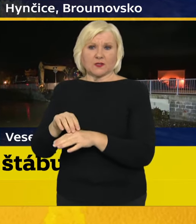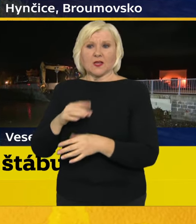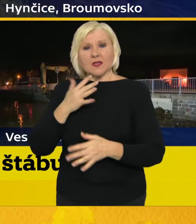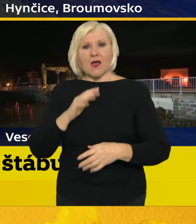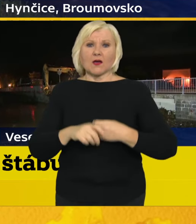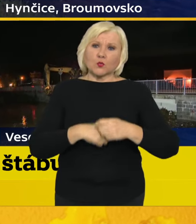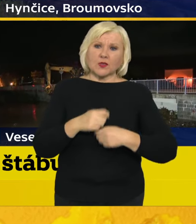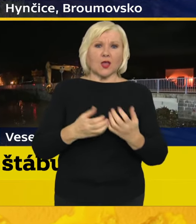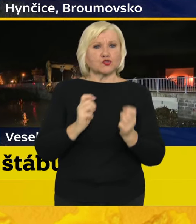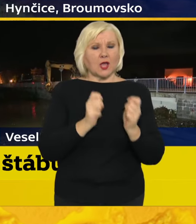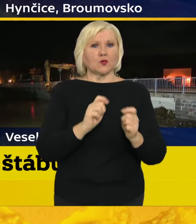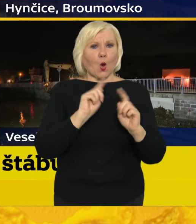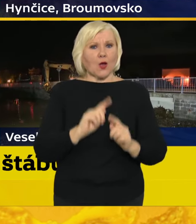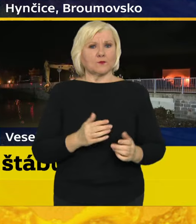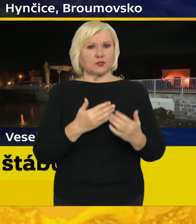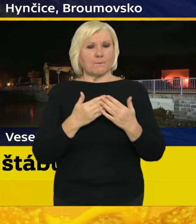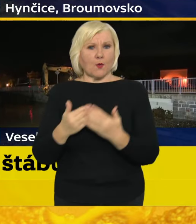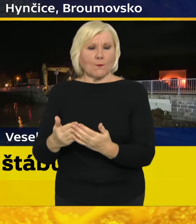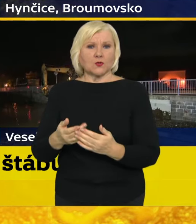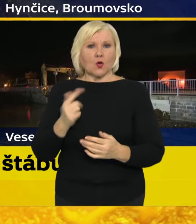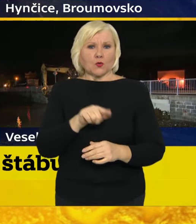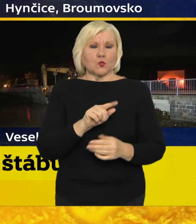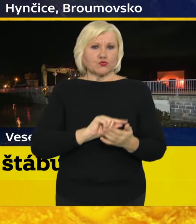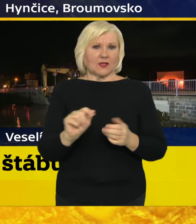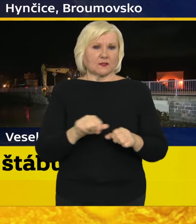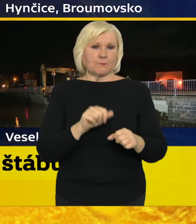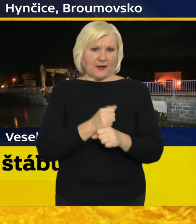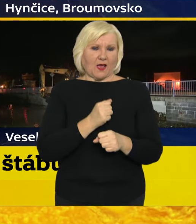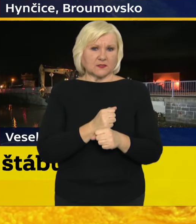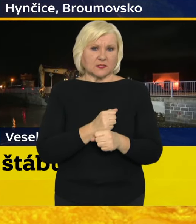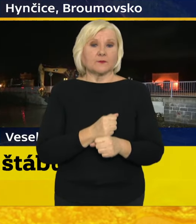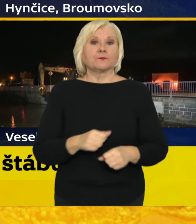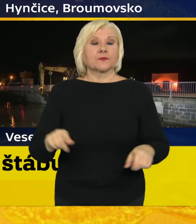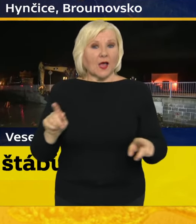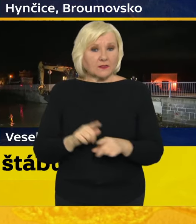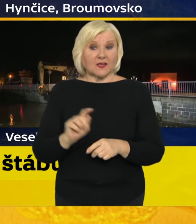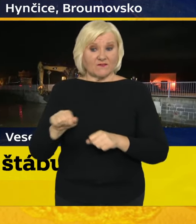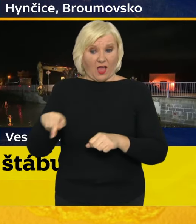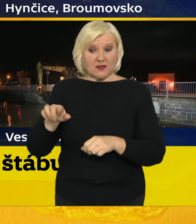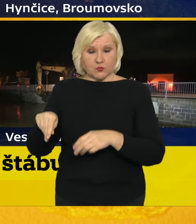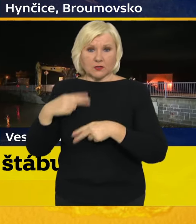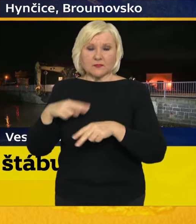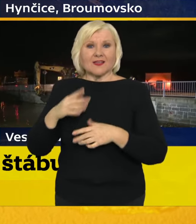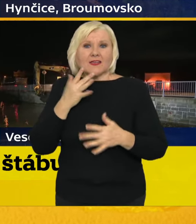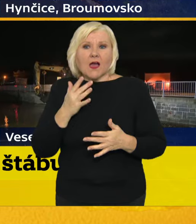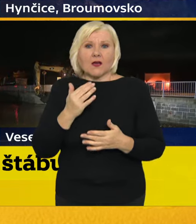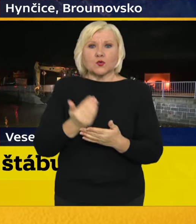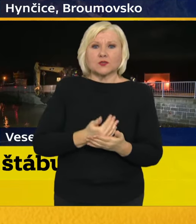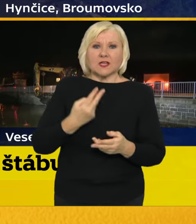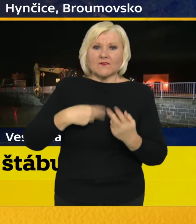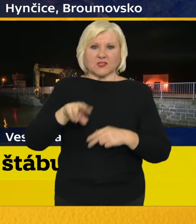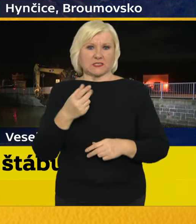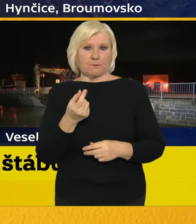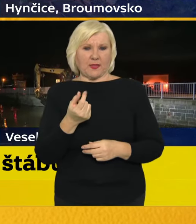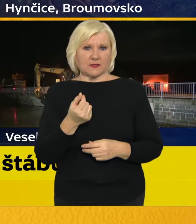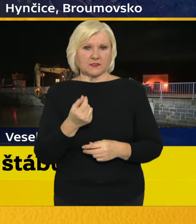okamžitou pomoc s prostřednictvím úřadů práce. Na vládě určitě budeme probírat také to, jak bychom mohli získat větší objem finančních prostředků